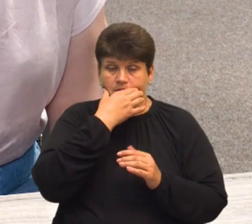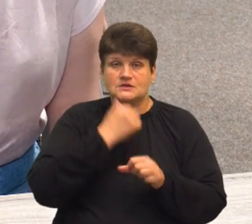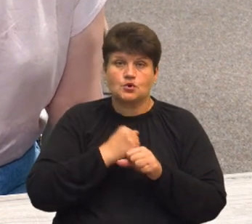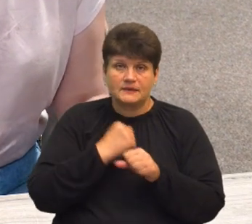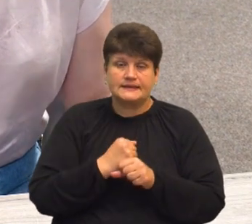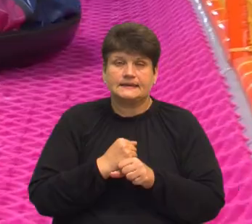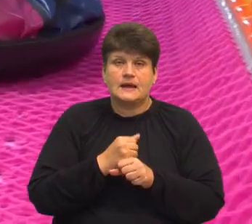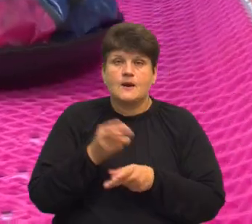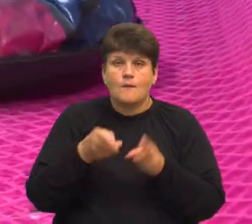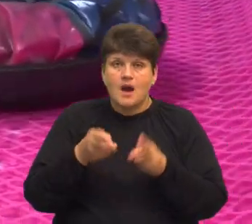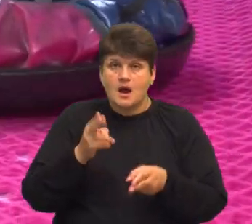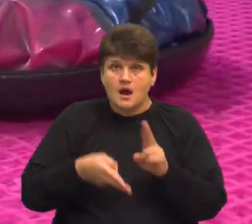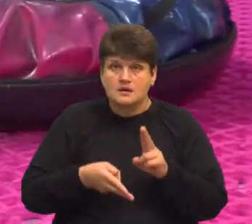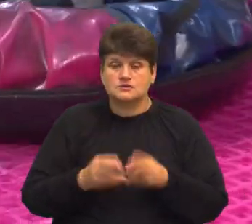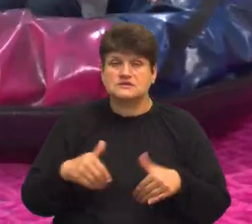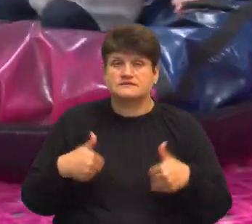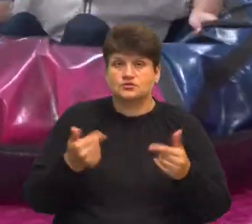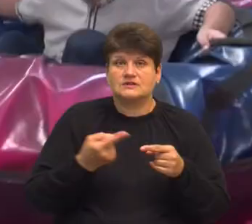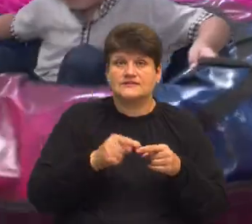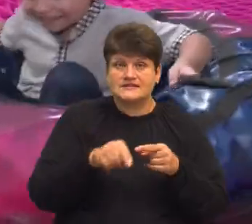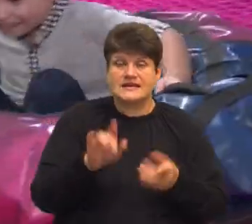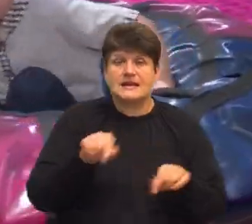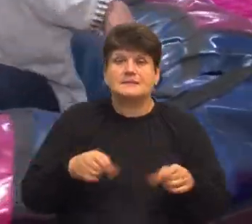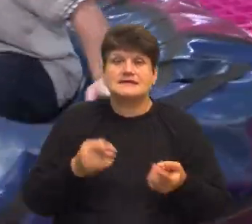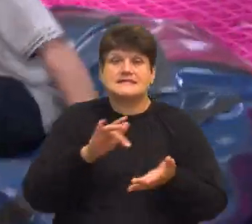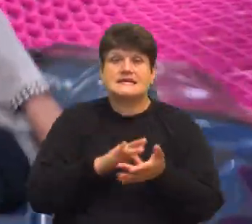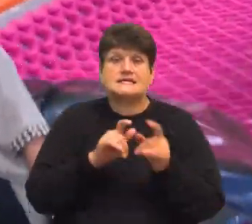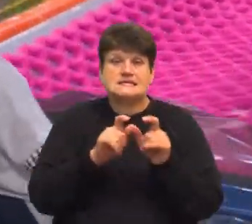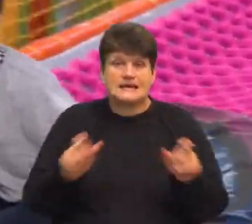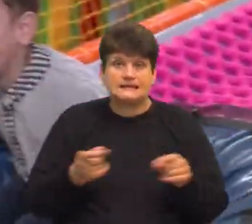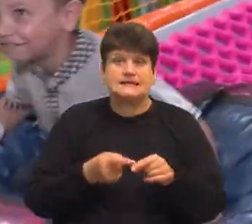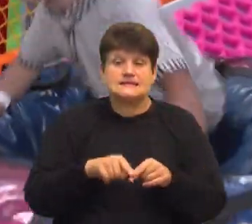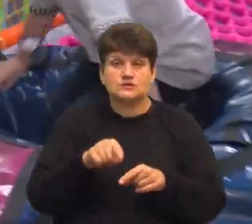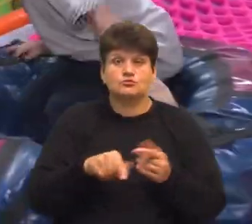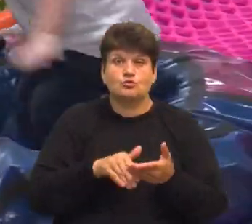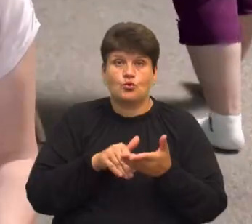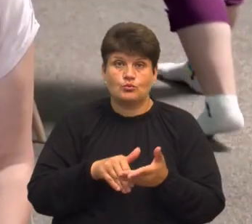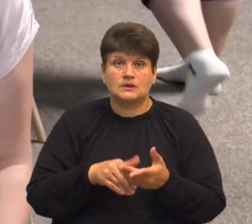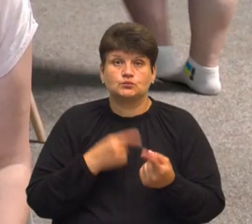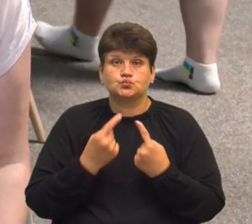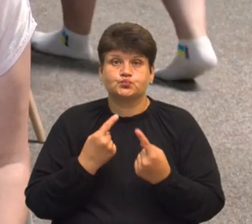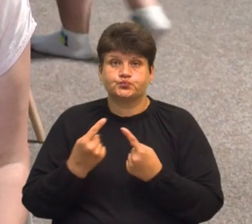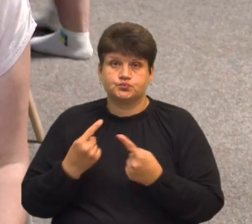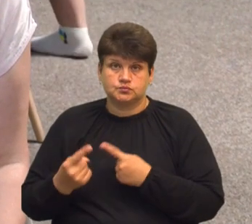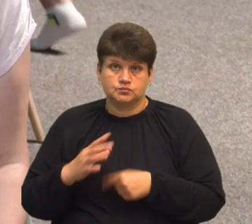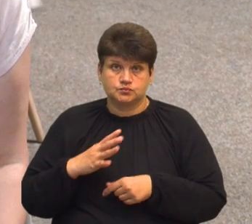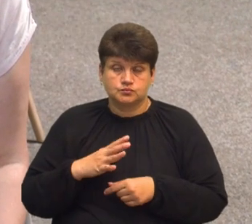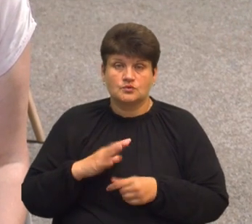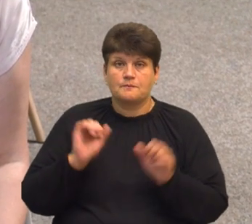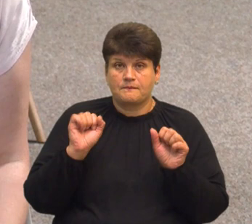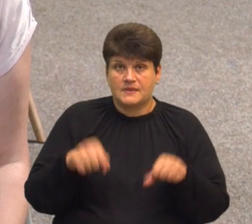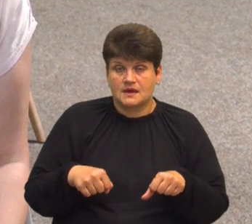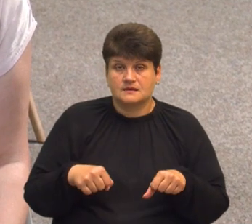операцію. Звернулися в цей реабілітаційний центр, це щоб помогли йому розговоритися, тобто щоб він міг